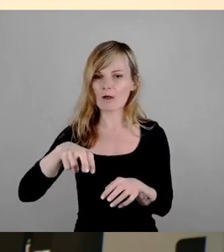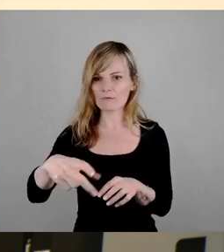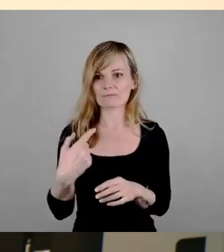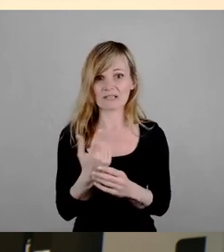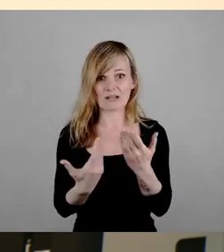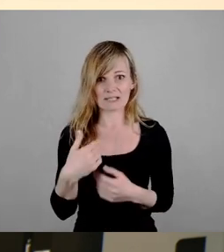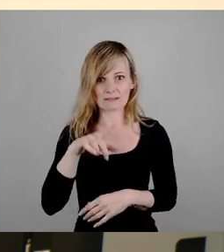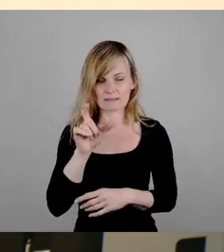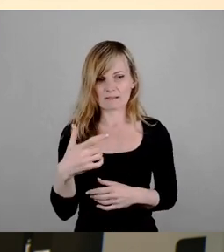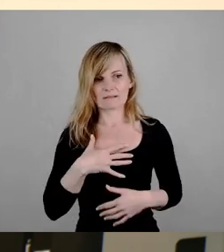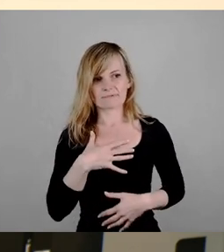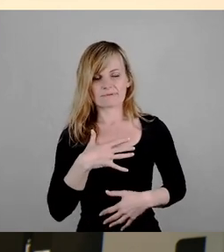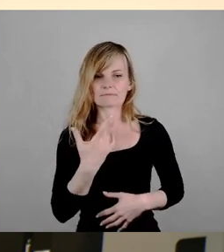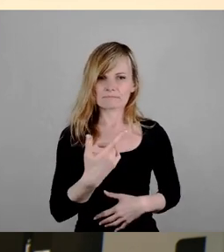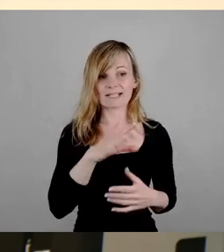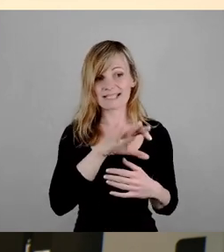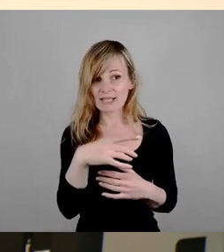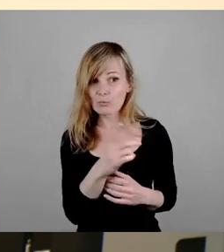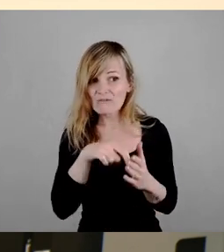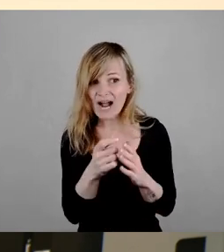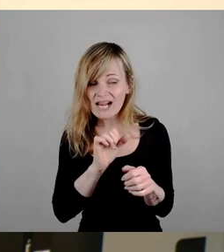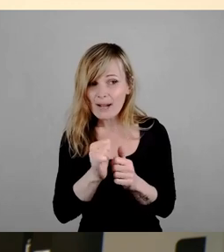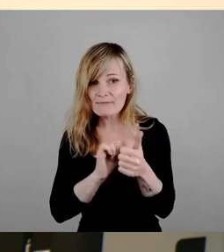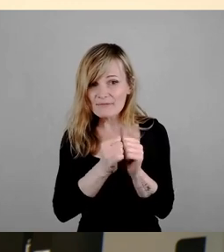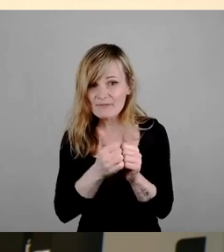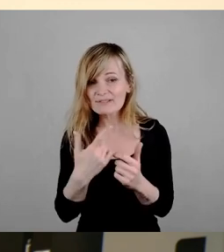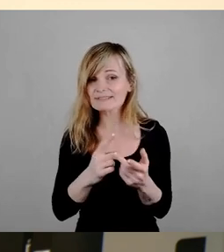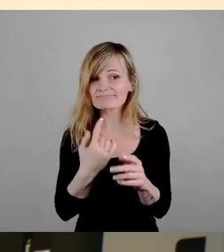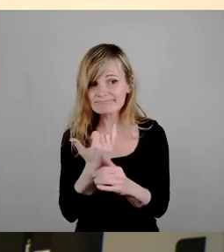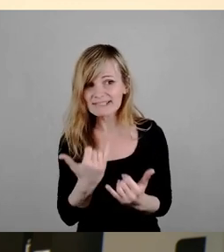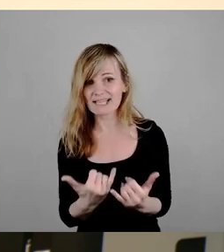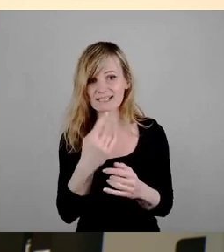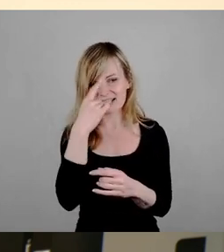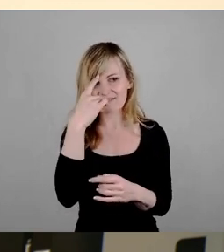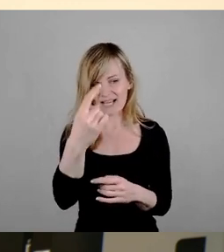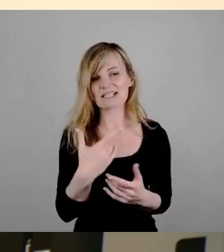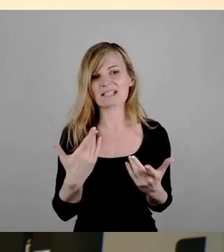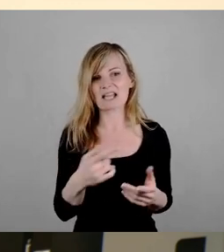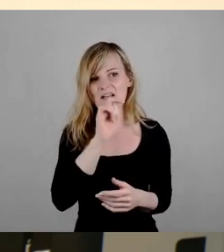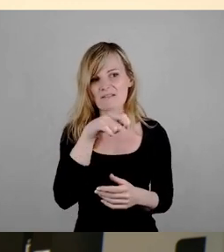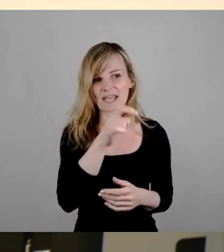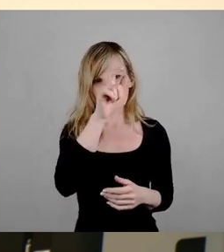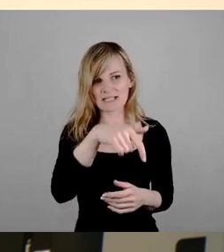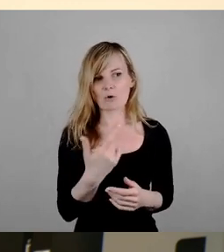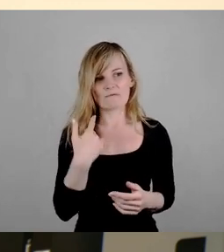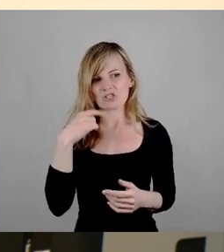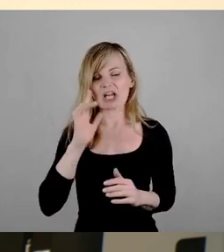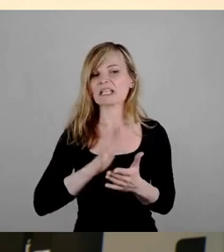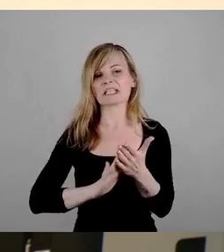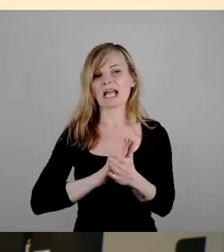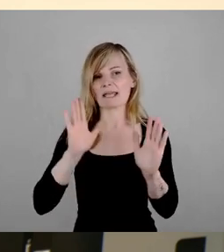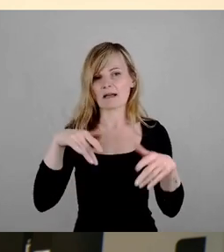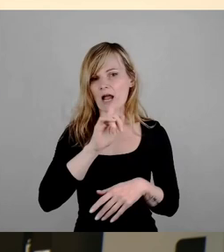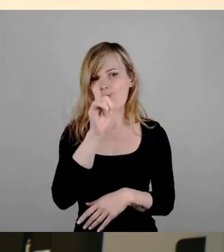das wirklich CDU in Wahlkampfzeiten zu machen, ich weiß nicht, wer sie berät, wahrscheinlich niemand. Und deswegen bitte ich darum,